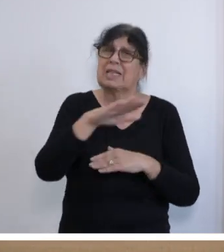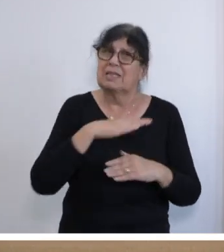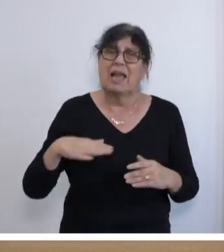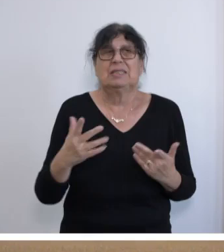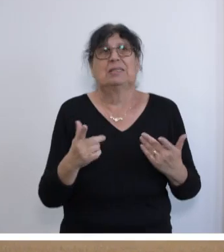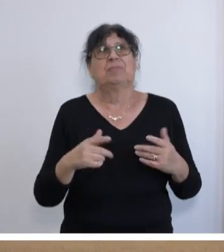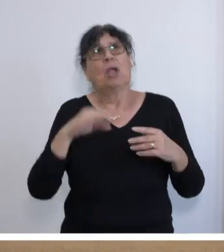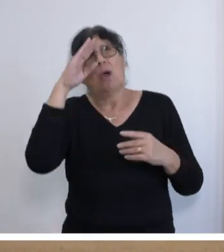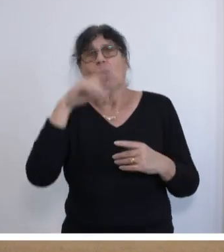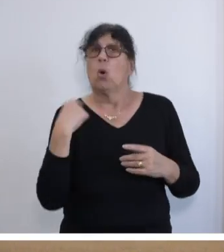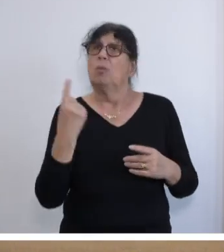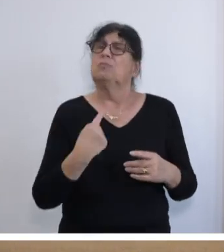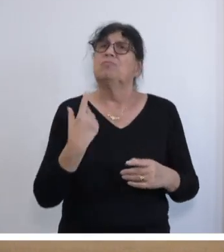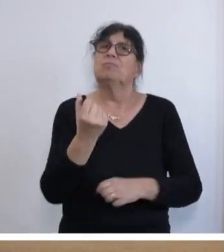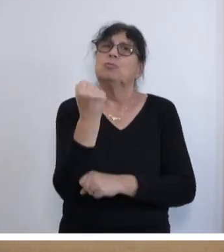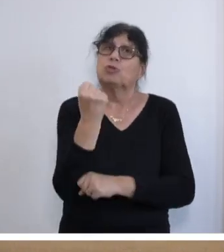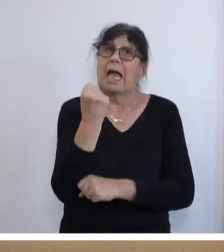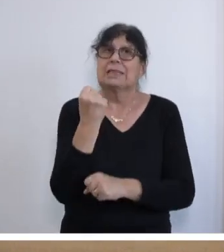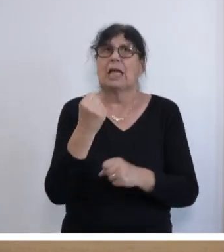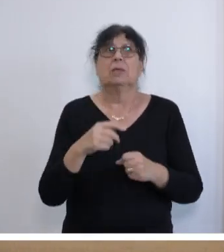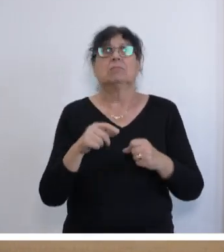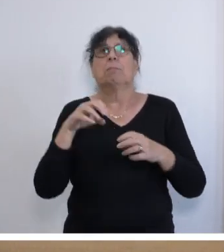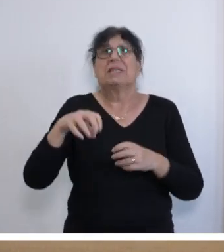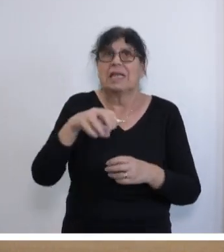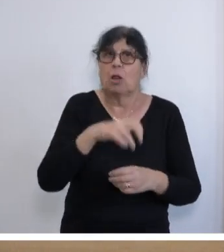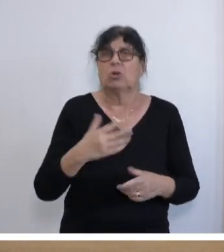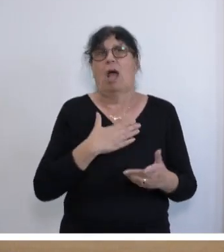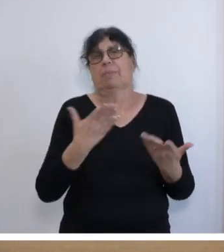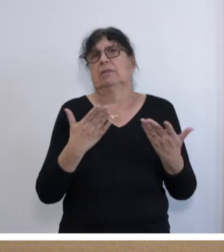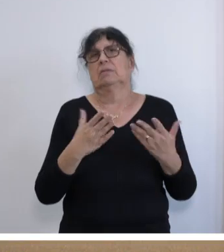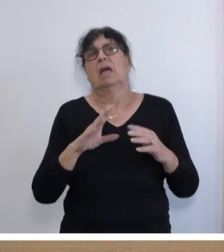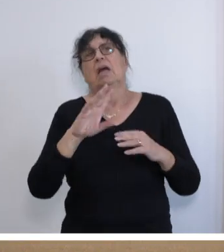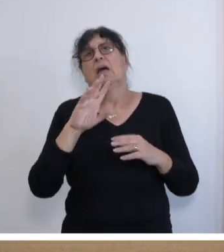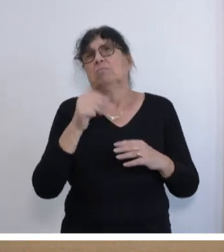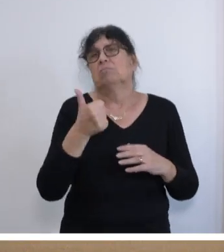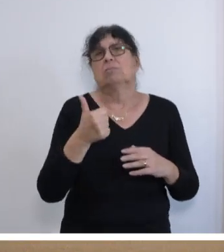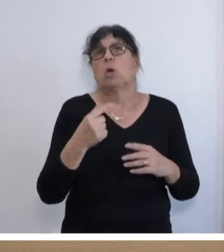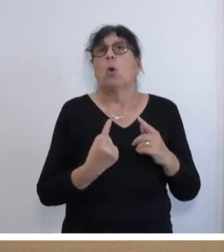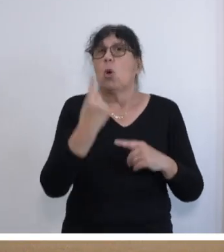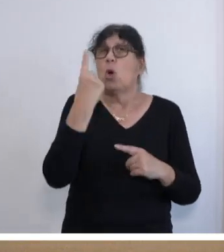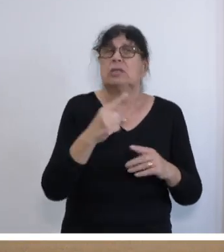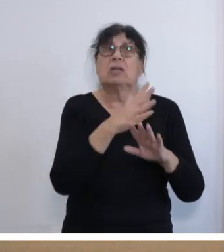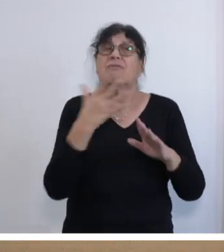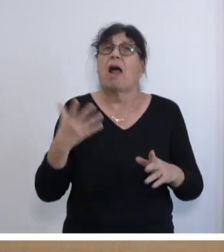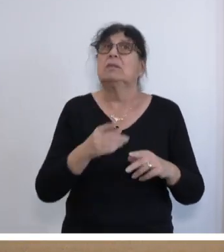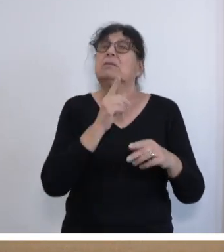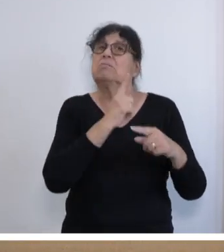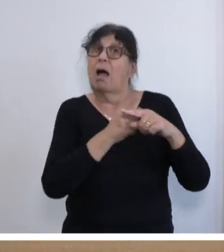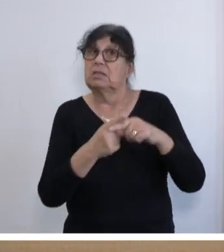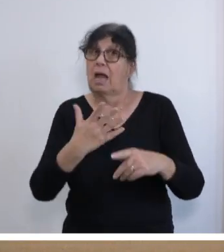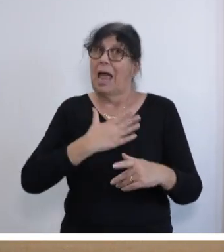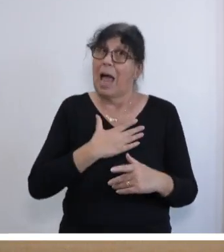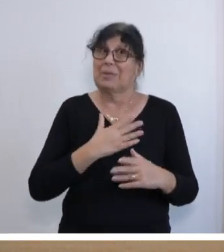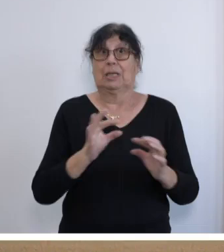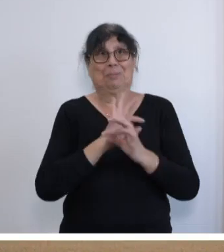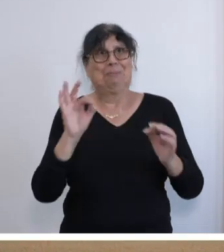wir mit die stärkste Besiedlung haben, wo wir mit den höchsten Waldanteil, sogar den höchsten Waldanteil haben und mit auch die besten